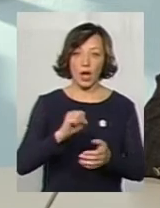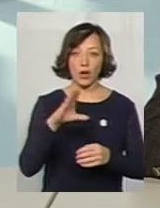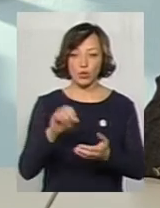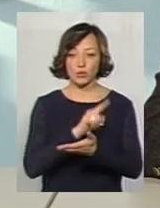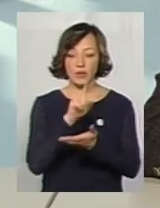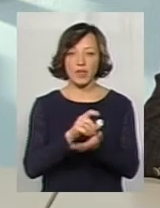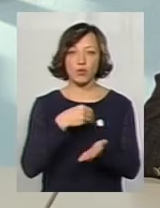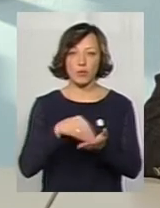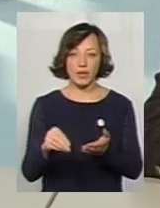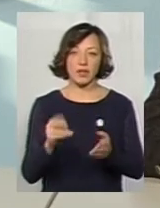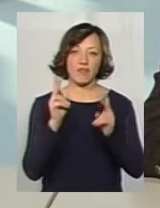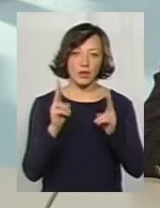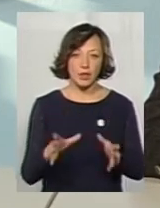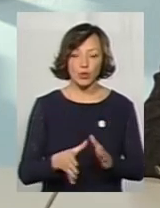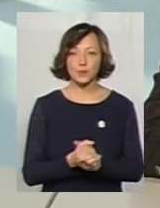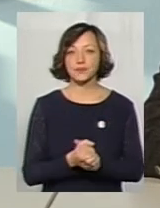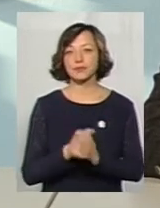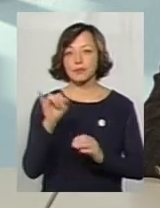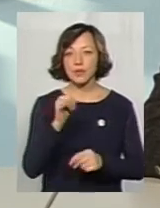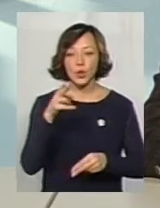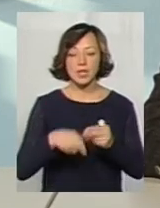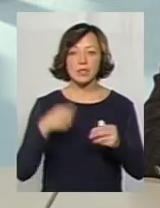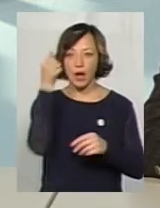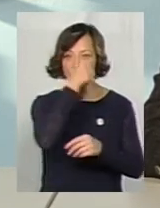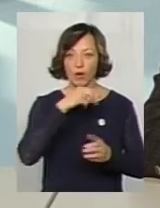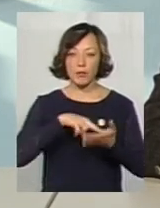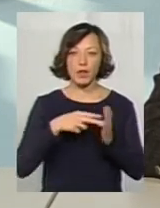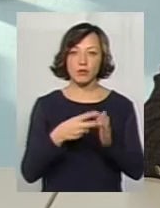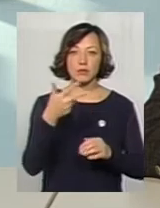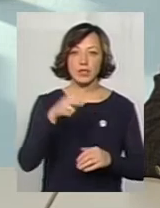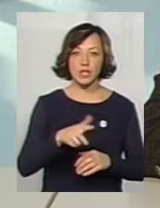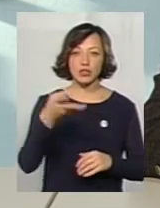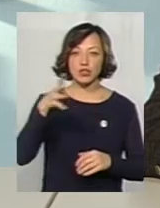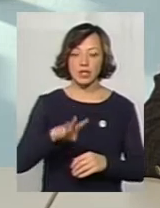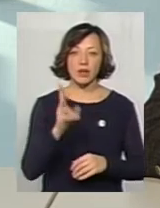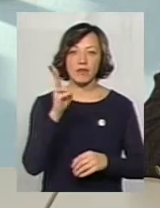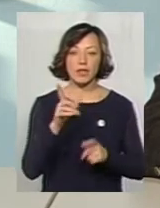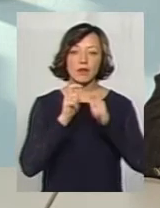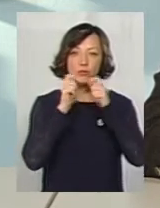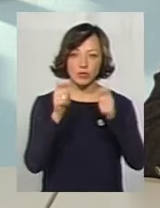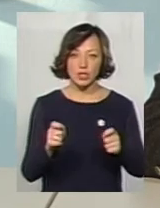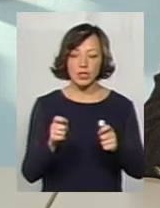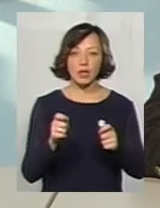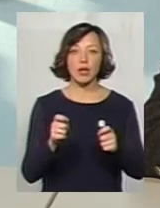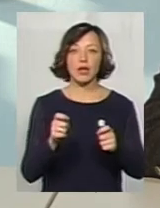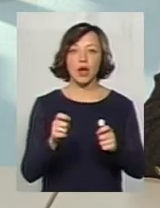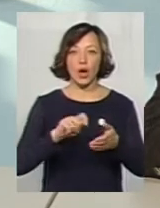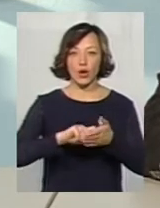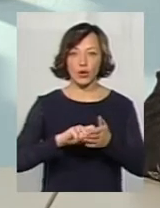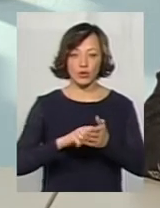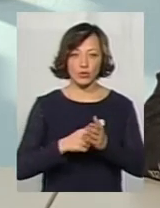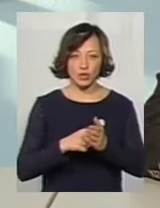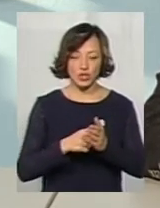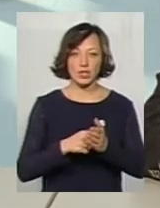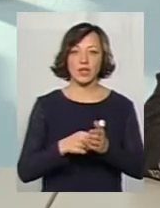зобов'язаний купити житло. Ну, і до кінця року ми плануємо ще десь 3-4 квартири вручити безпосередньо ключів і ордерату.